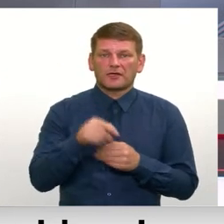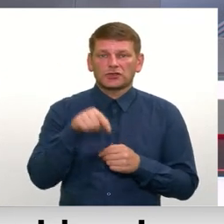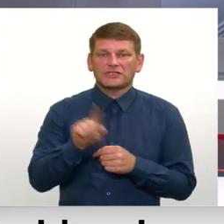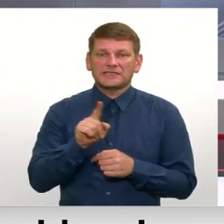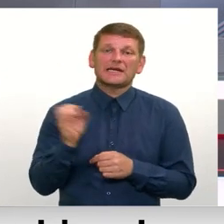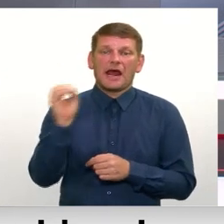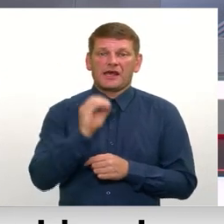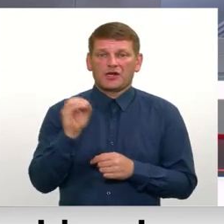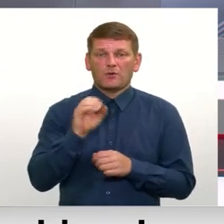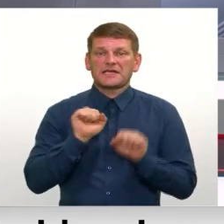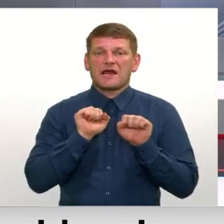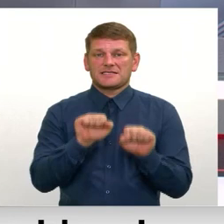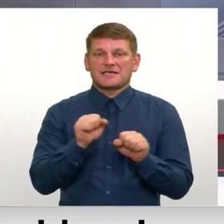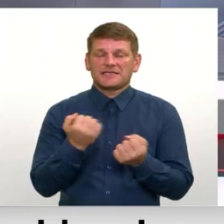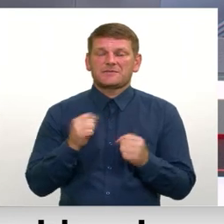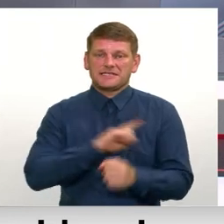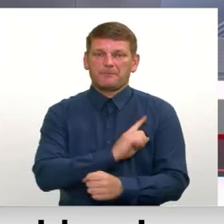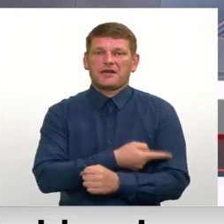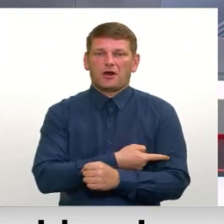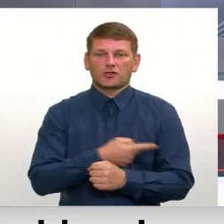Eiropas aizsadzības stiprināšanā?